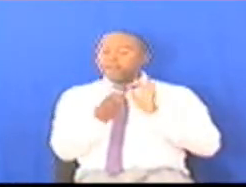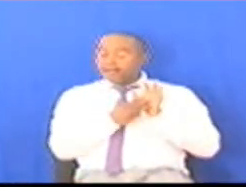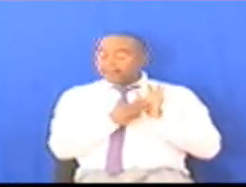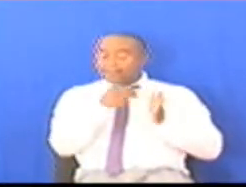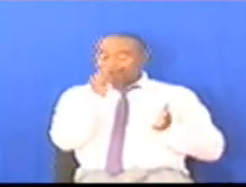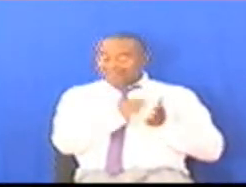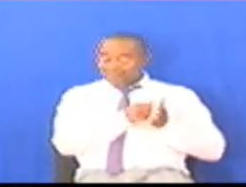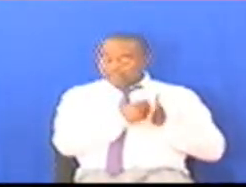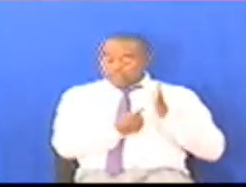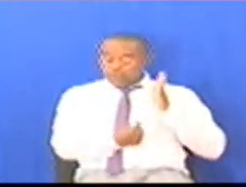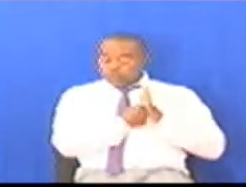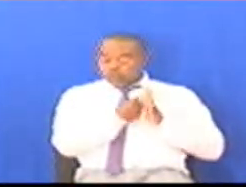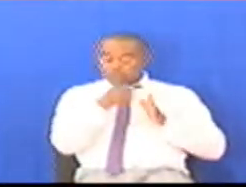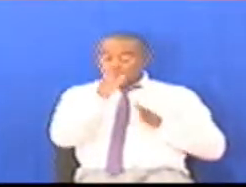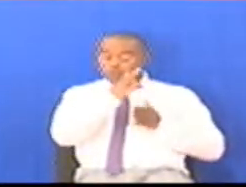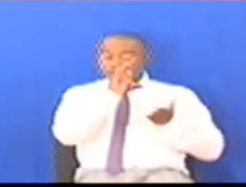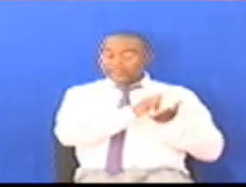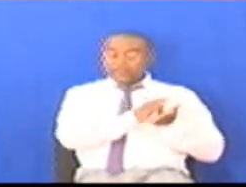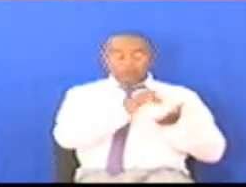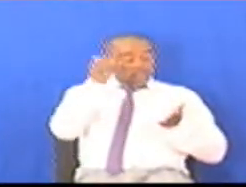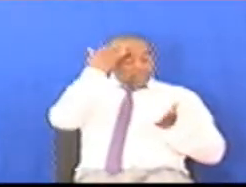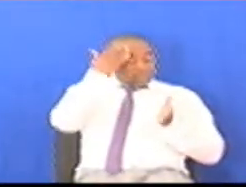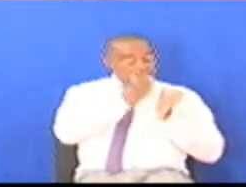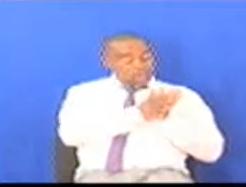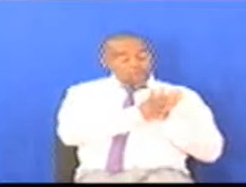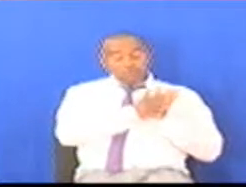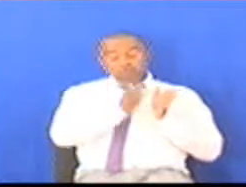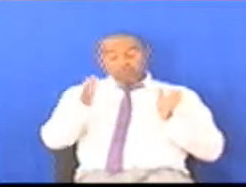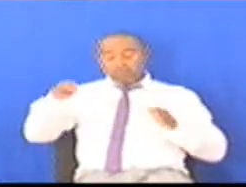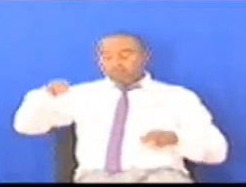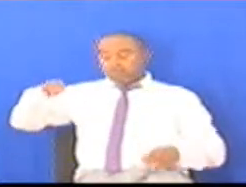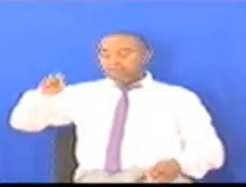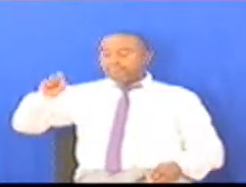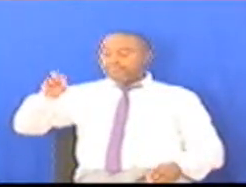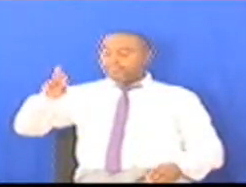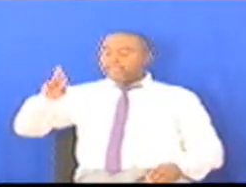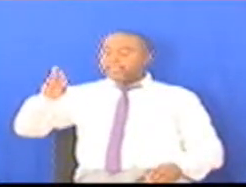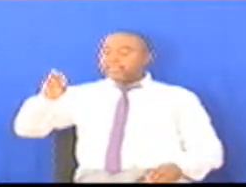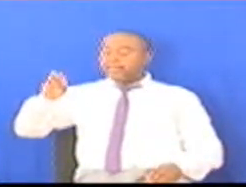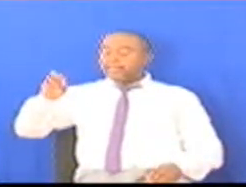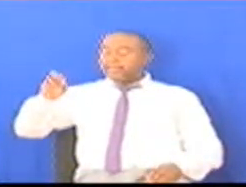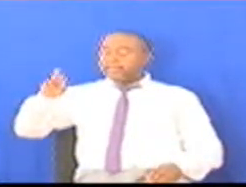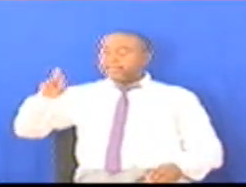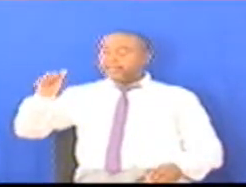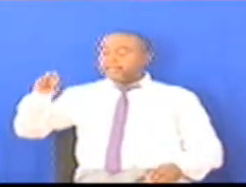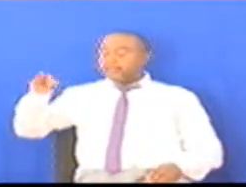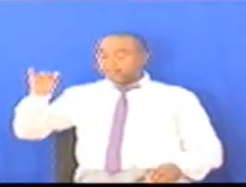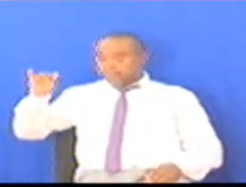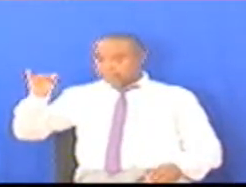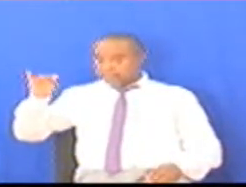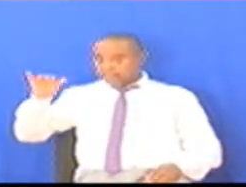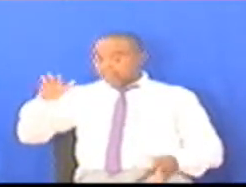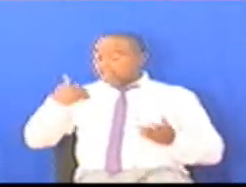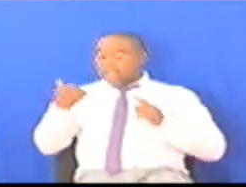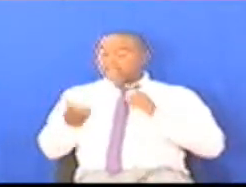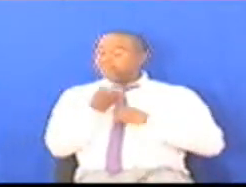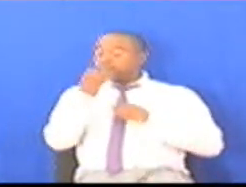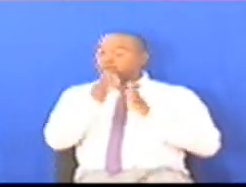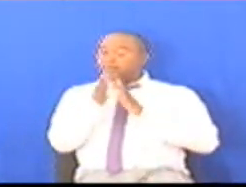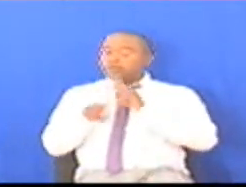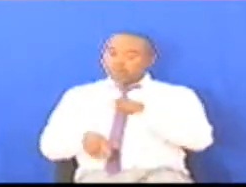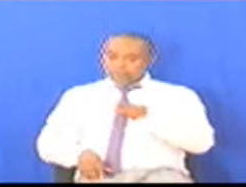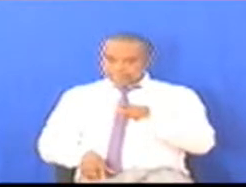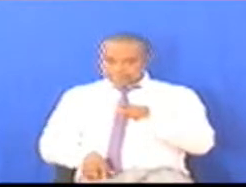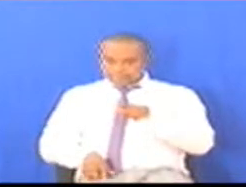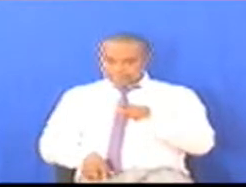Mbaka Mererani Najuzi Wikili Opita Tunahende Kujengewa Karibu Kilometra Tatu Mdogo Orkesmet Haya Nimefanikiwa Makubwa Lakini